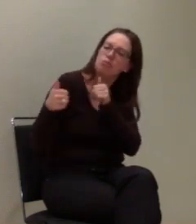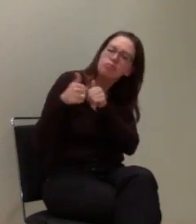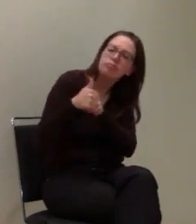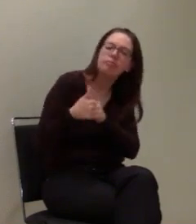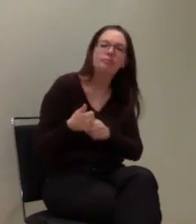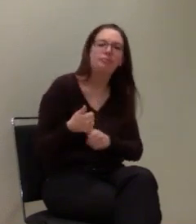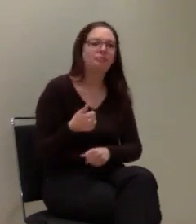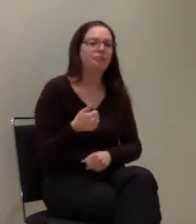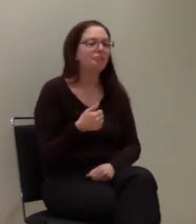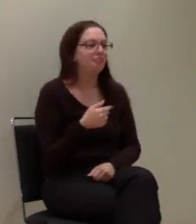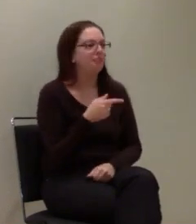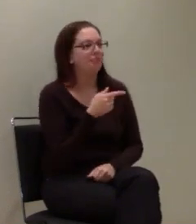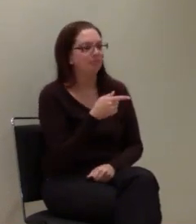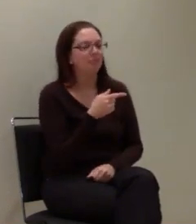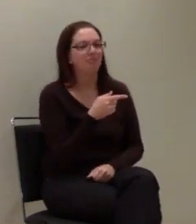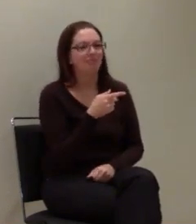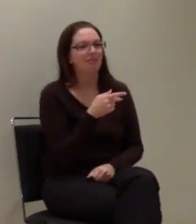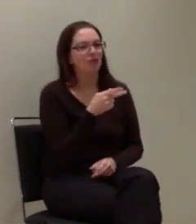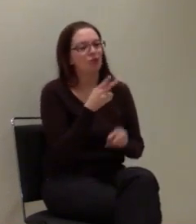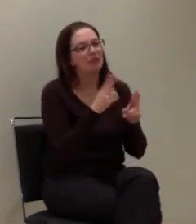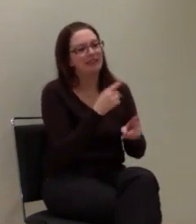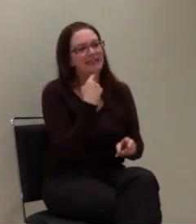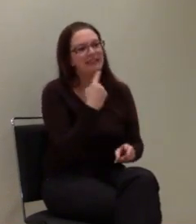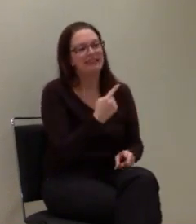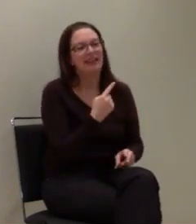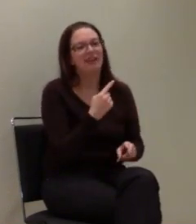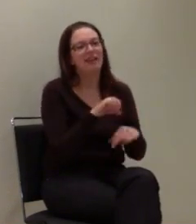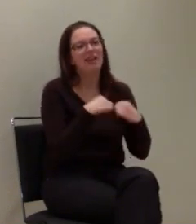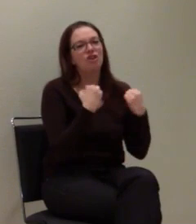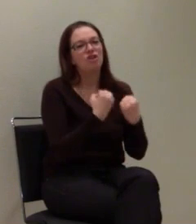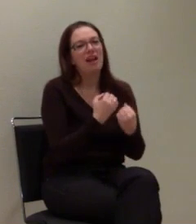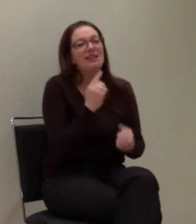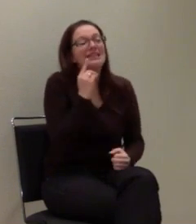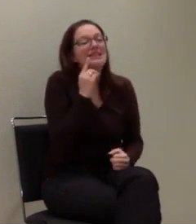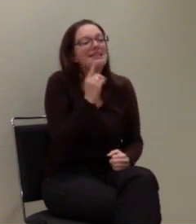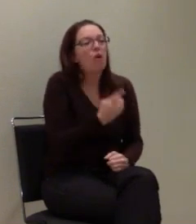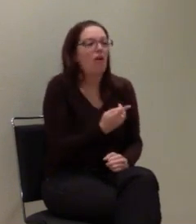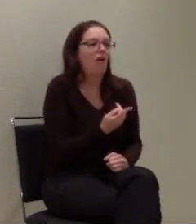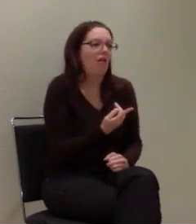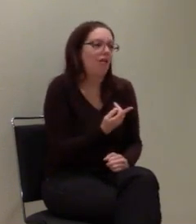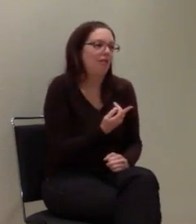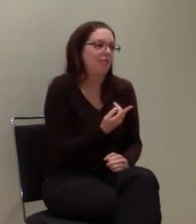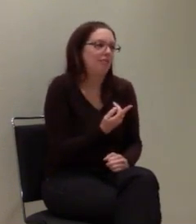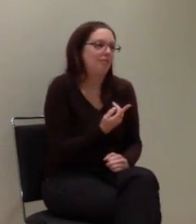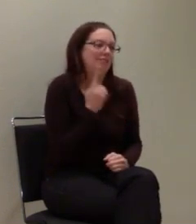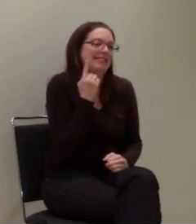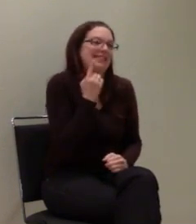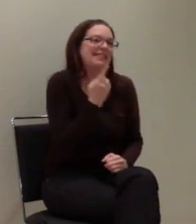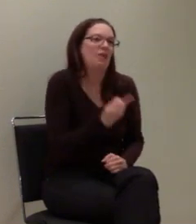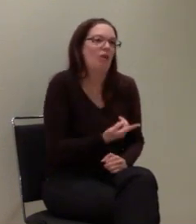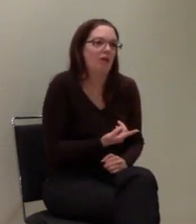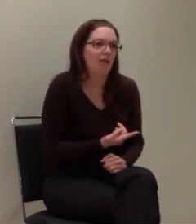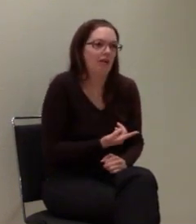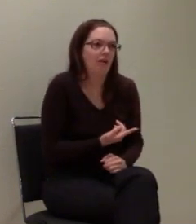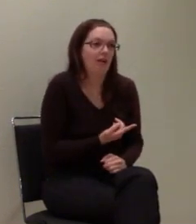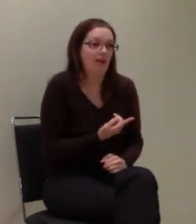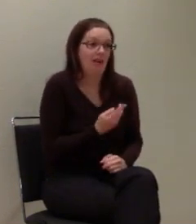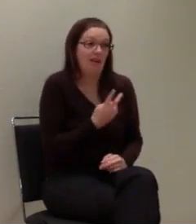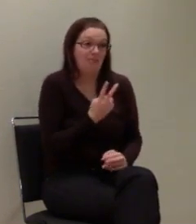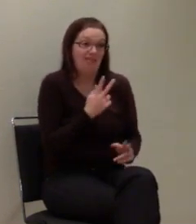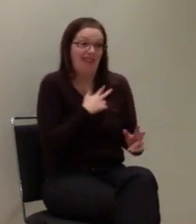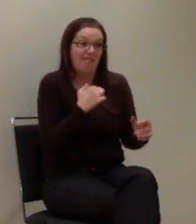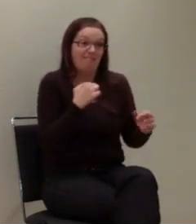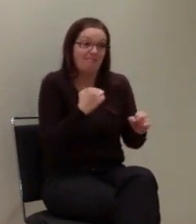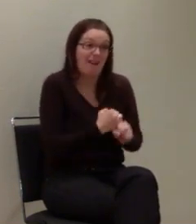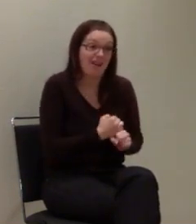Sie sagen es richtig, Sie sollten das tun. Die Frage ist nur, wo die immer die Grenze ziehen, was jetzt noch tatsächlich Bereich der